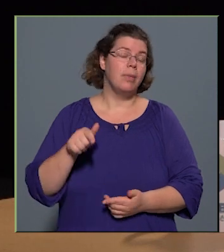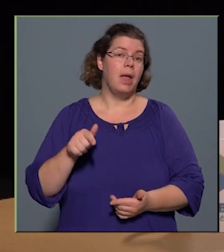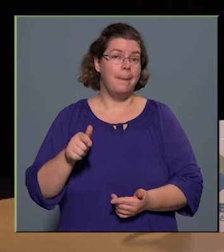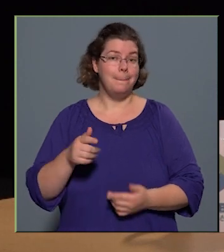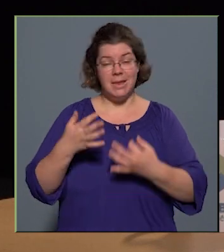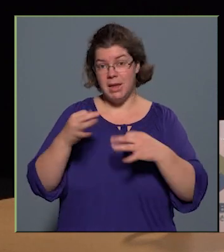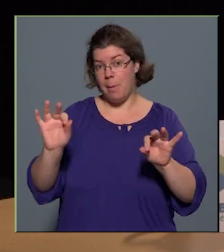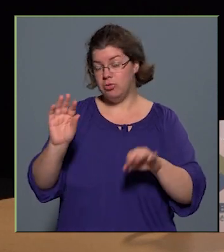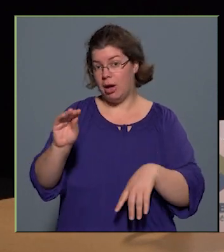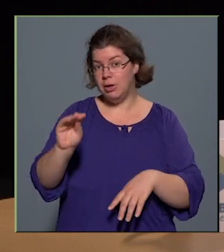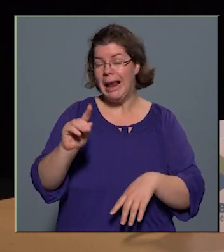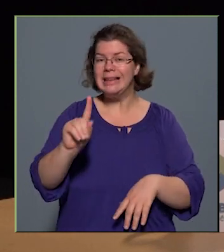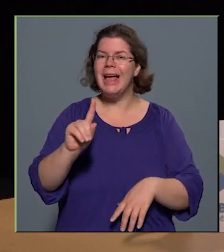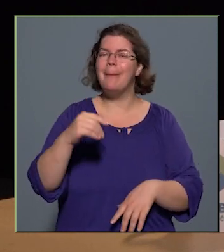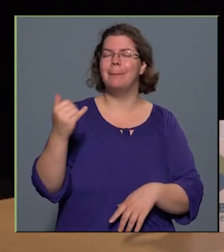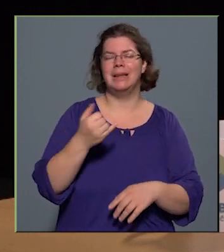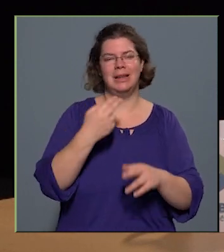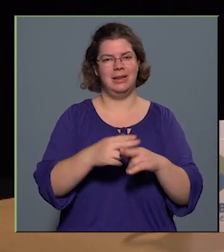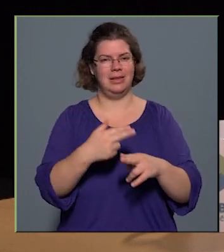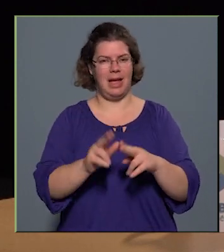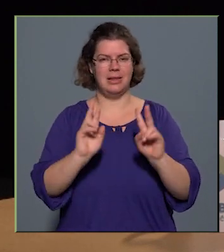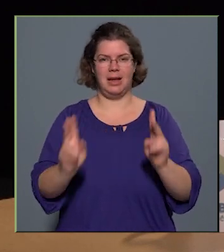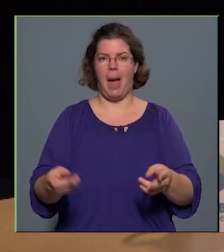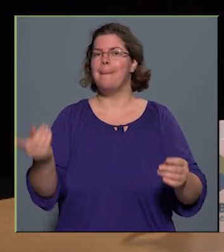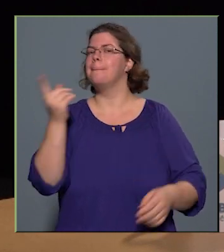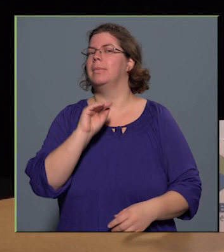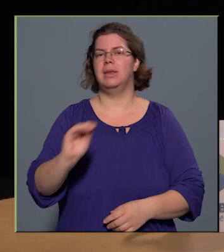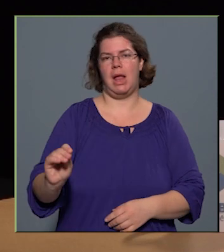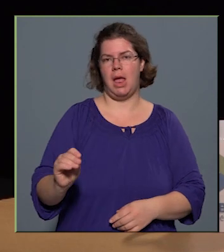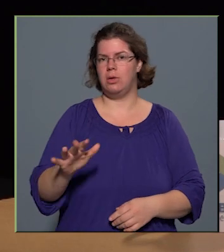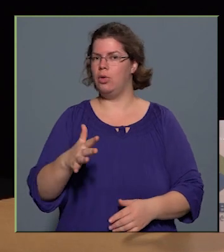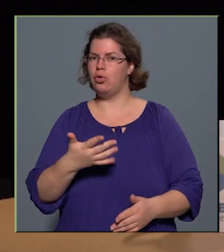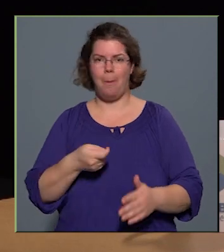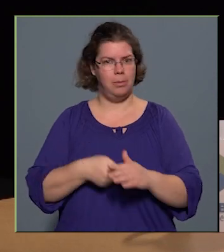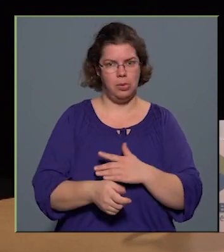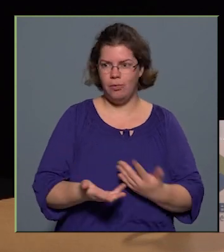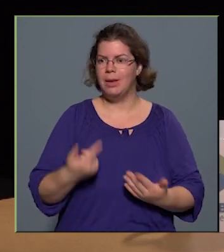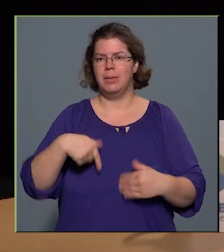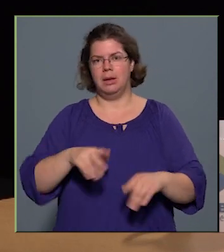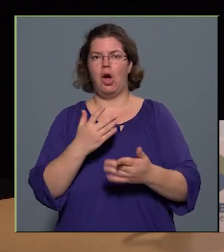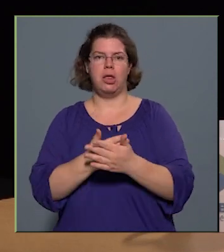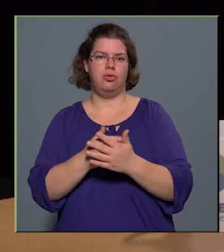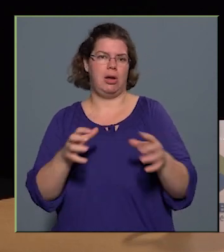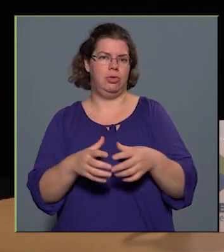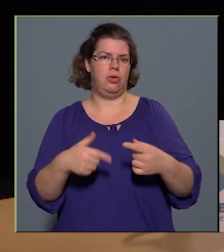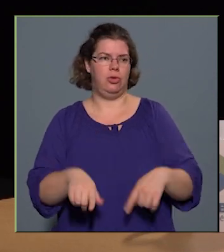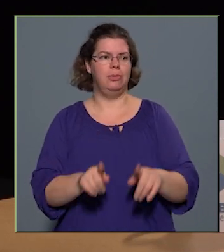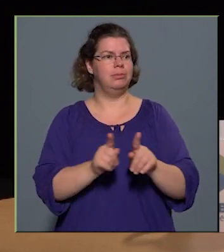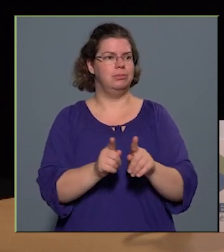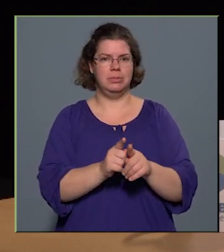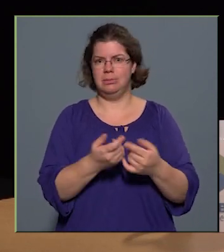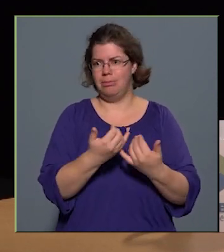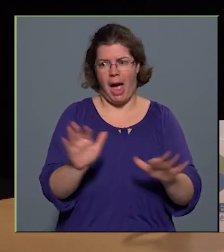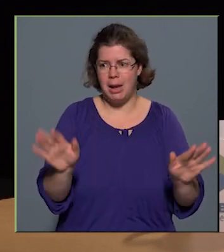Mindenféleképpen szabadságot jelent, de mindig tisztázni kell, mi az, hogy non-profit. Ugye mi egy gazdasági társaság vagyunk, tehát ugyanúgy működünk, mint minden gazdasági